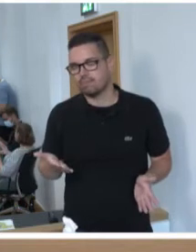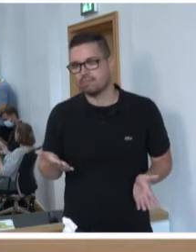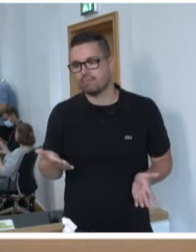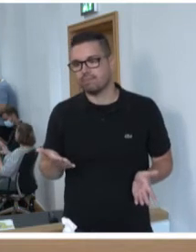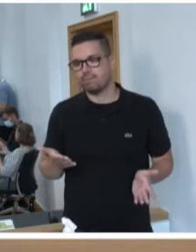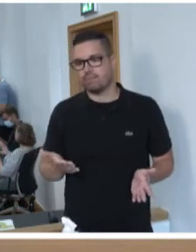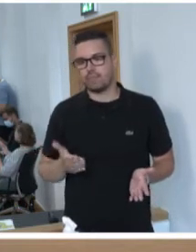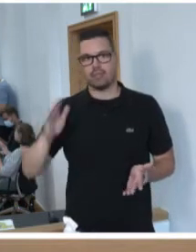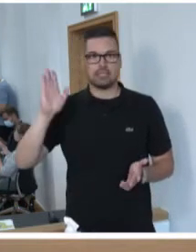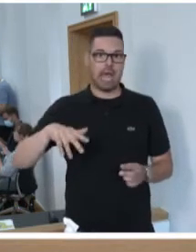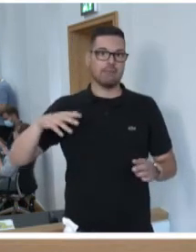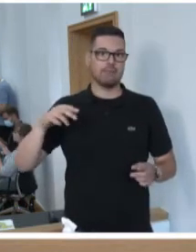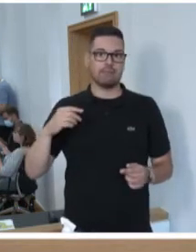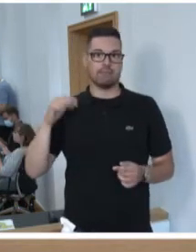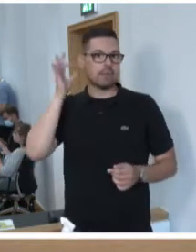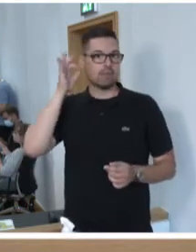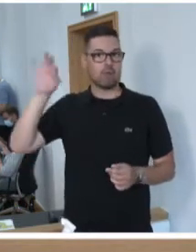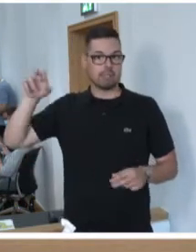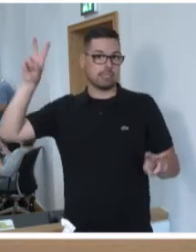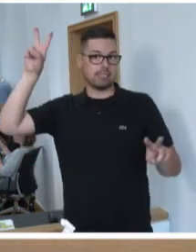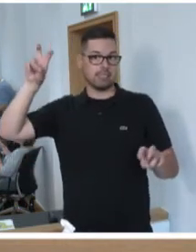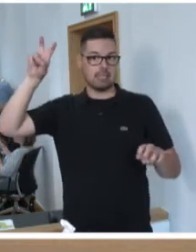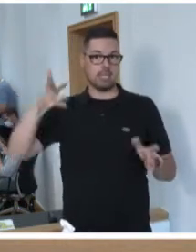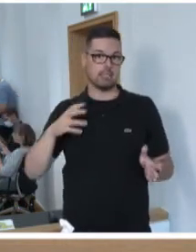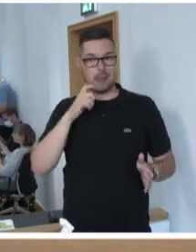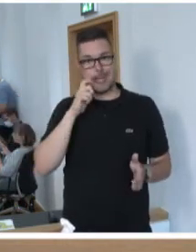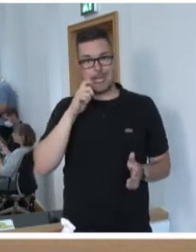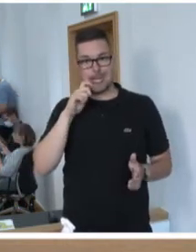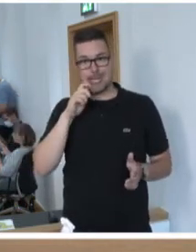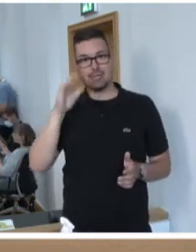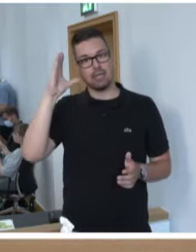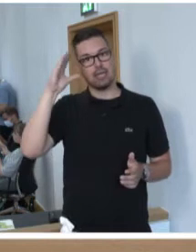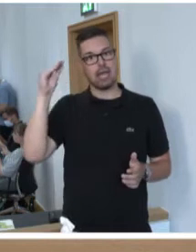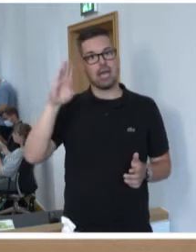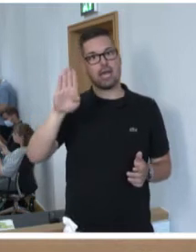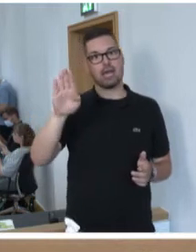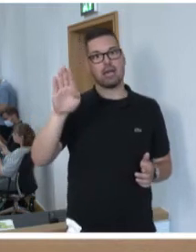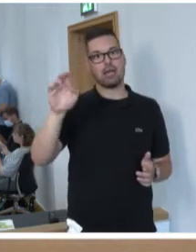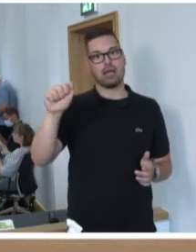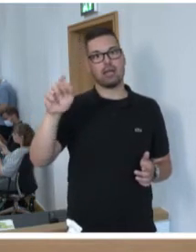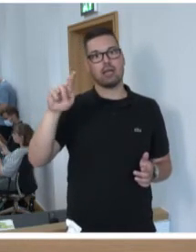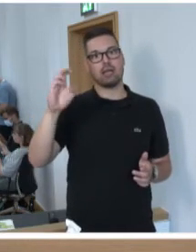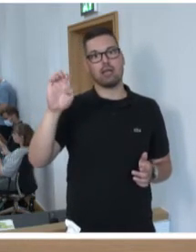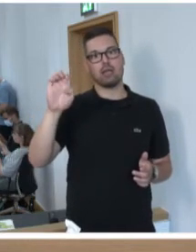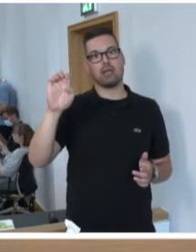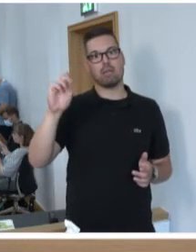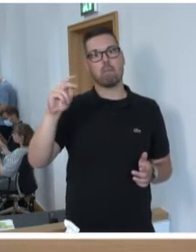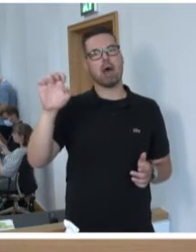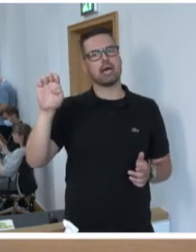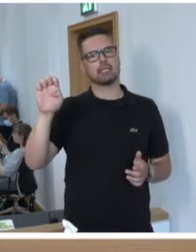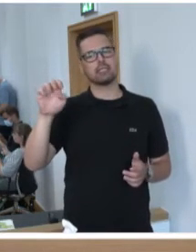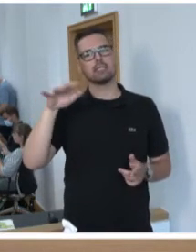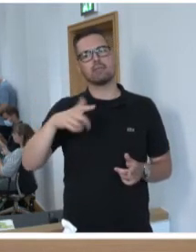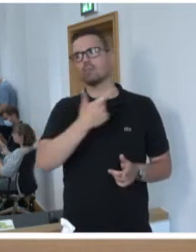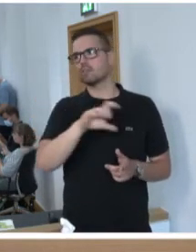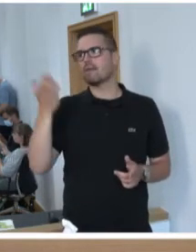Ich darf mit ihrer Erlaubnis, Frau Präsidentin, zitieren, Wirtschaftsminister Barke, Saarbrücker Zeitung von vor 14 Tagen.